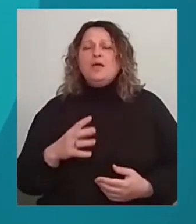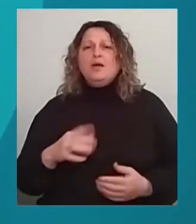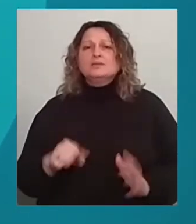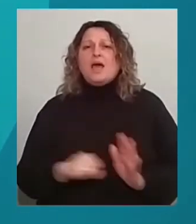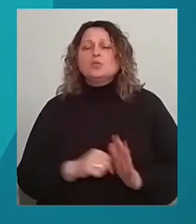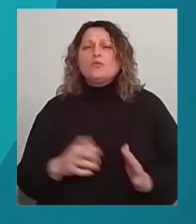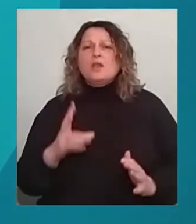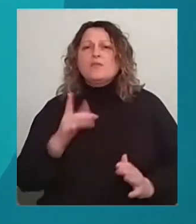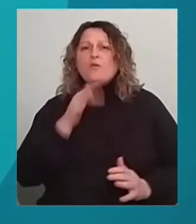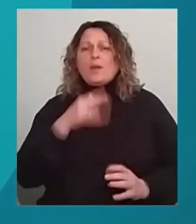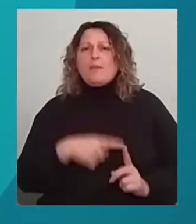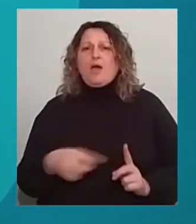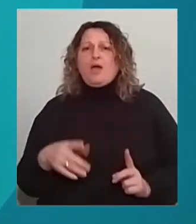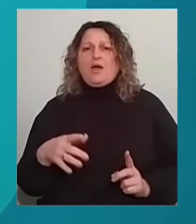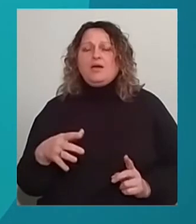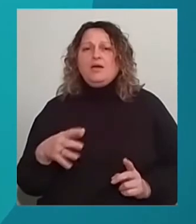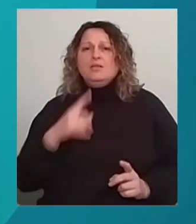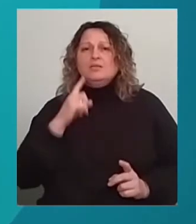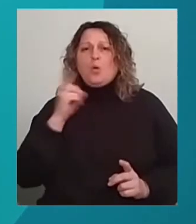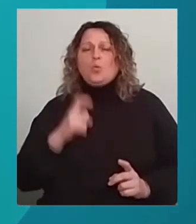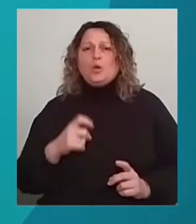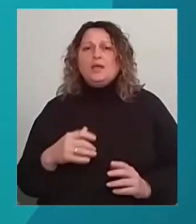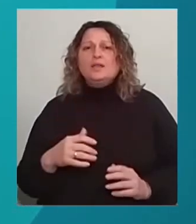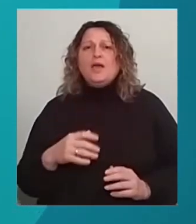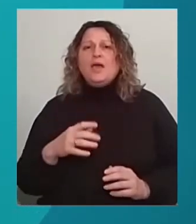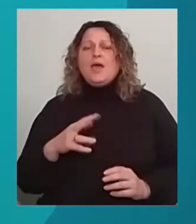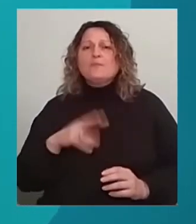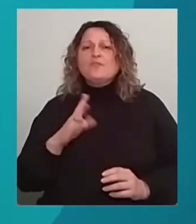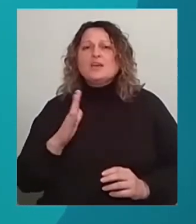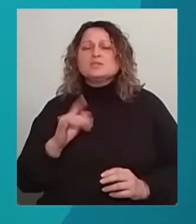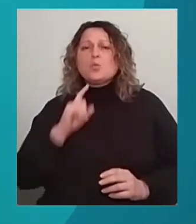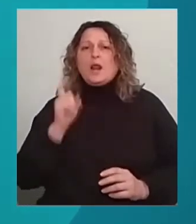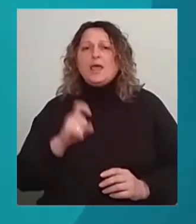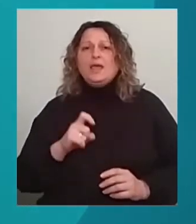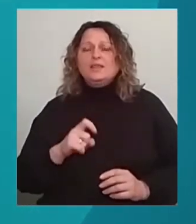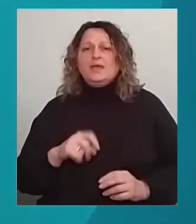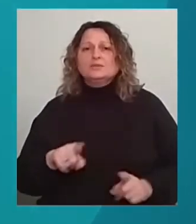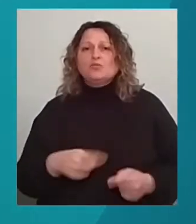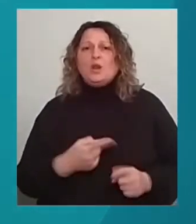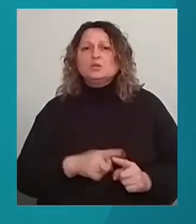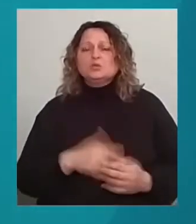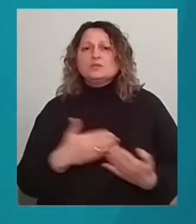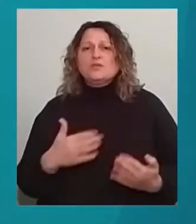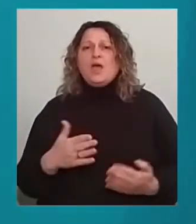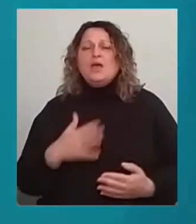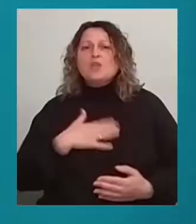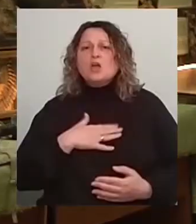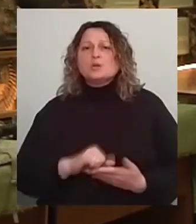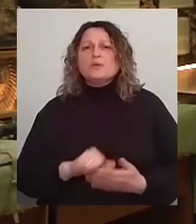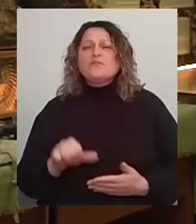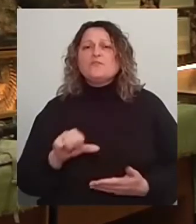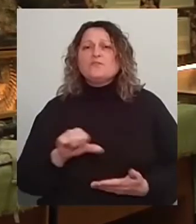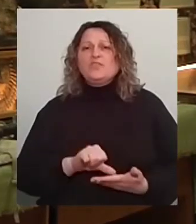-історичним музеєм України та представниками командування ВМС України. Наші кореспонденти відвідали виставку. Подробиці – далі.